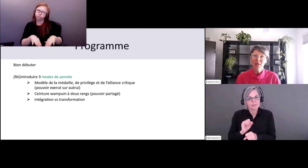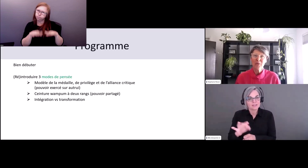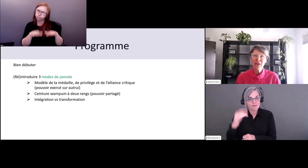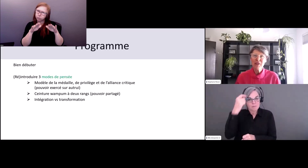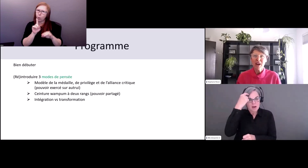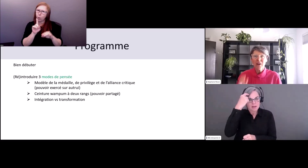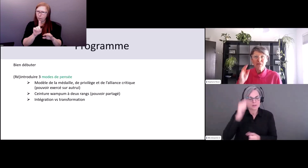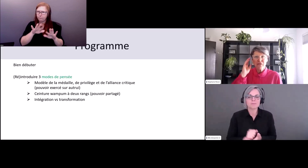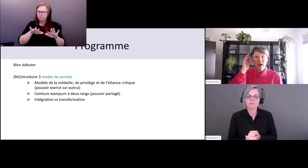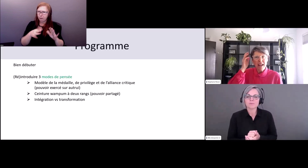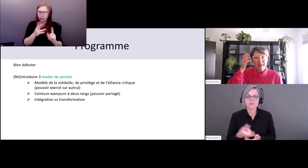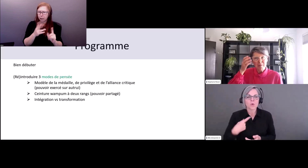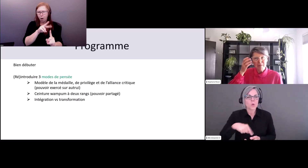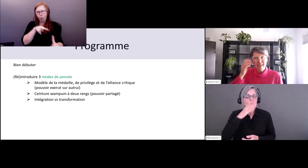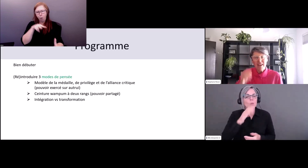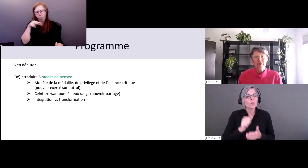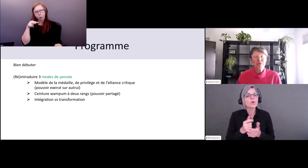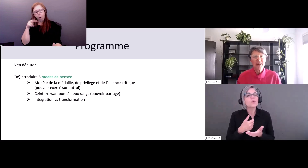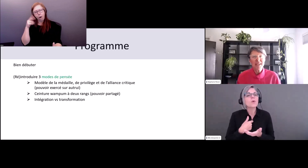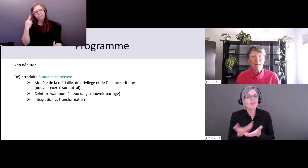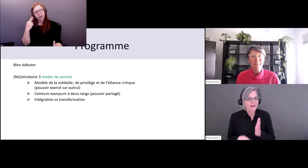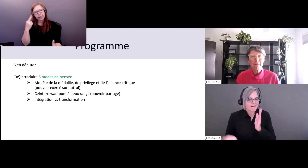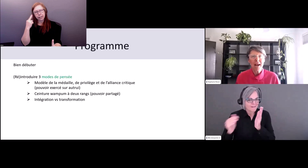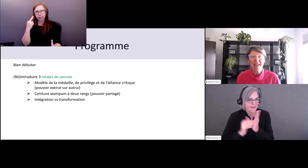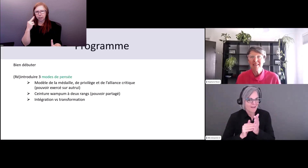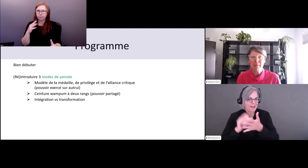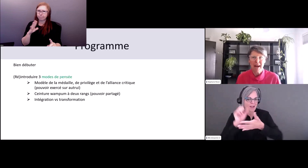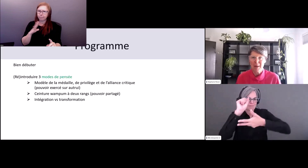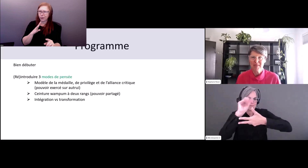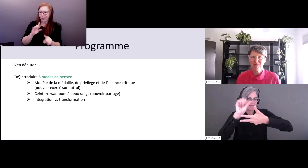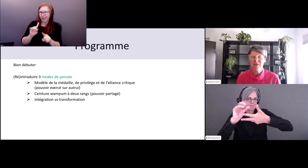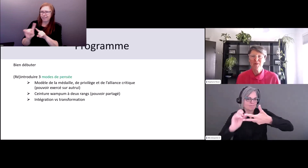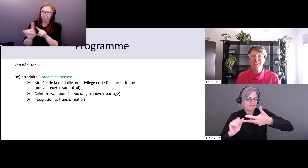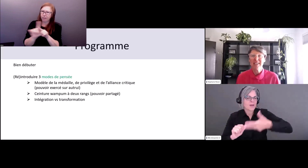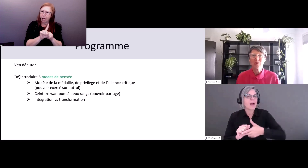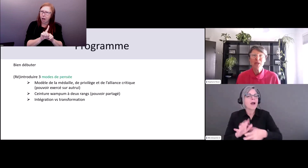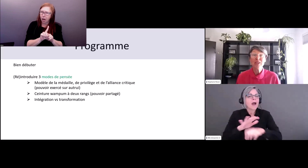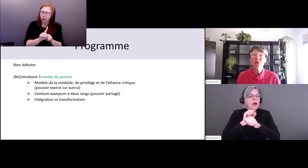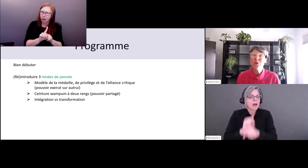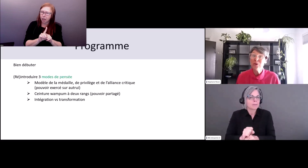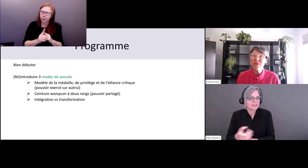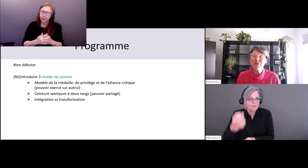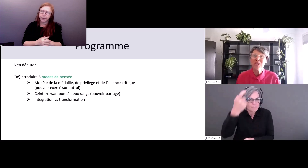Nous allons réintroduire trois modes de pensée,